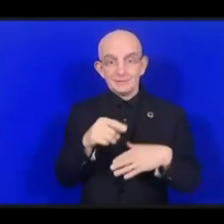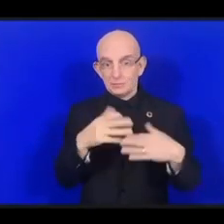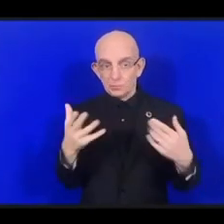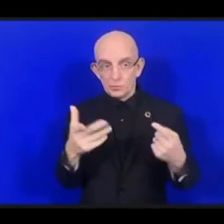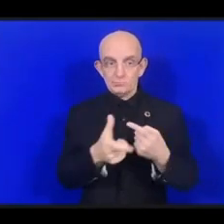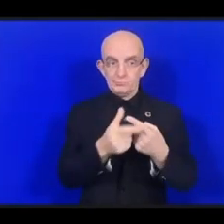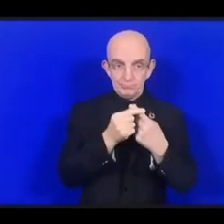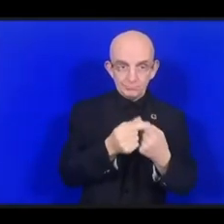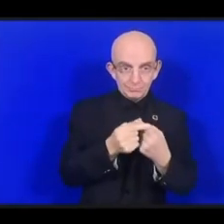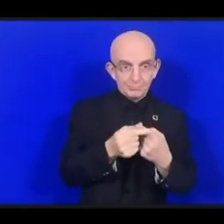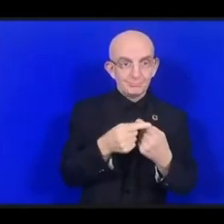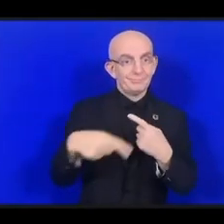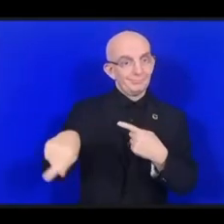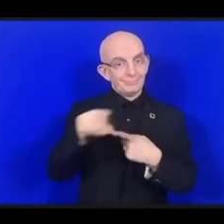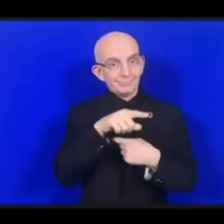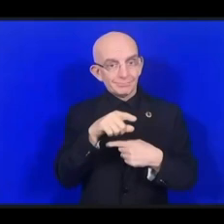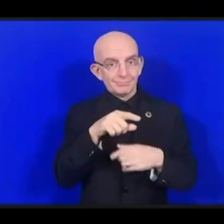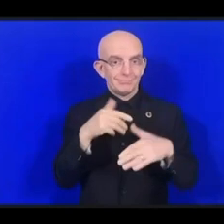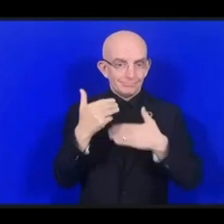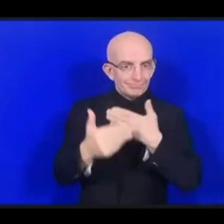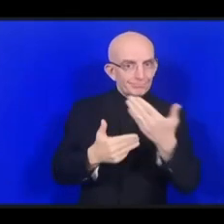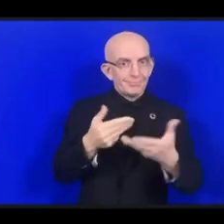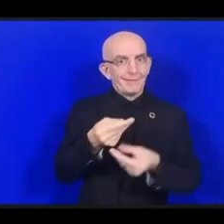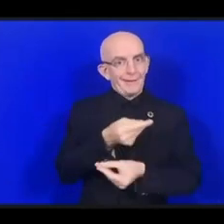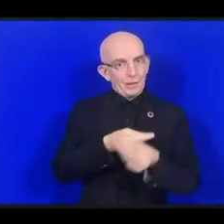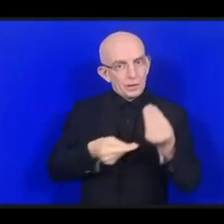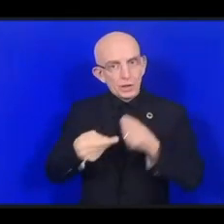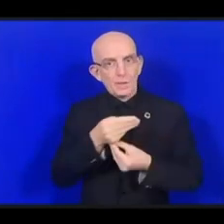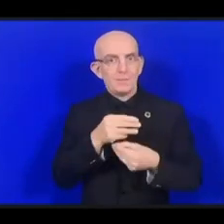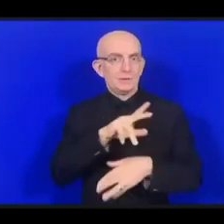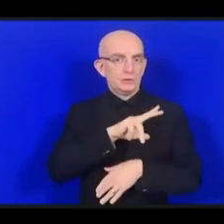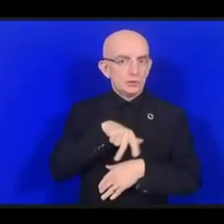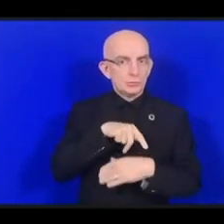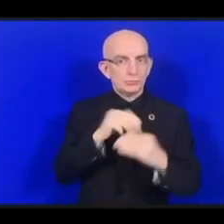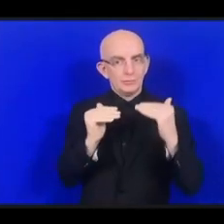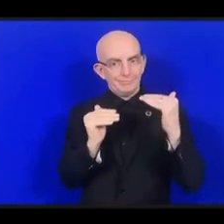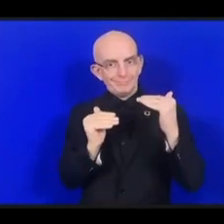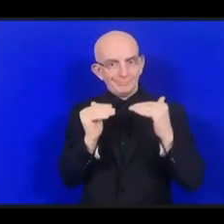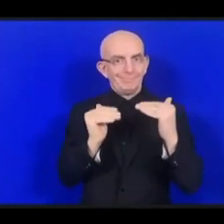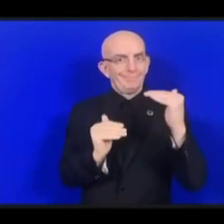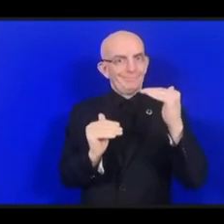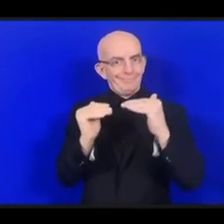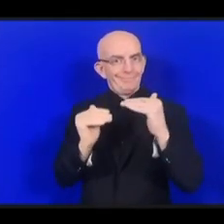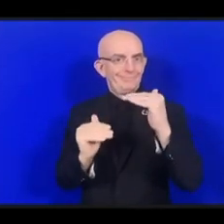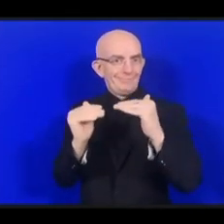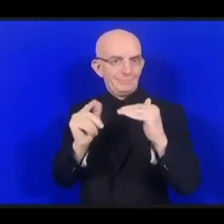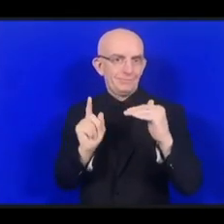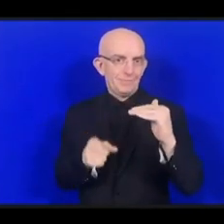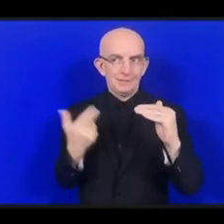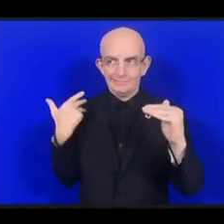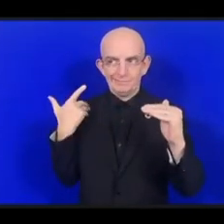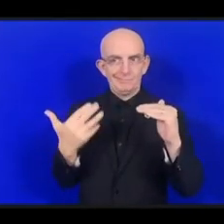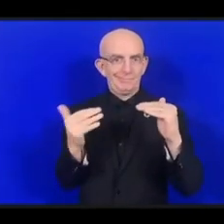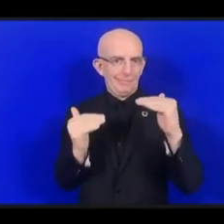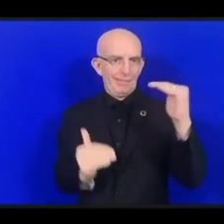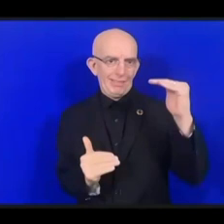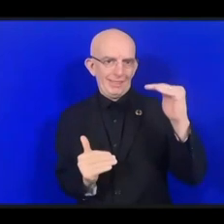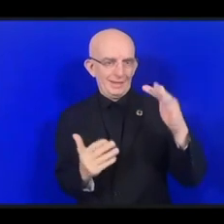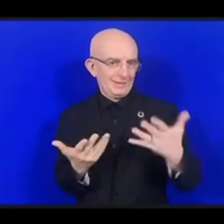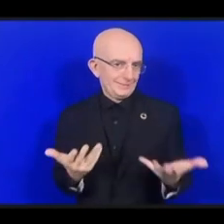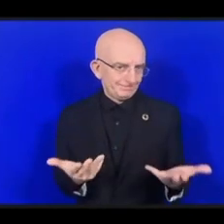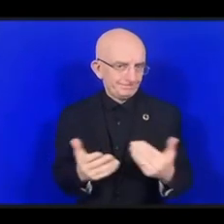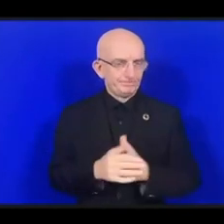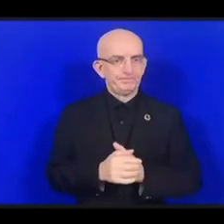молодежь, люди будущего, нам принадлежит работа сохранения наследия